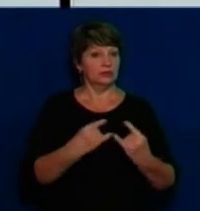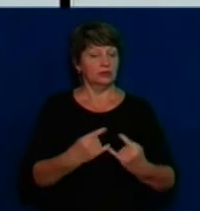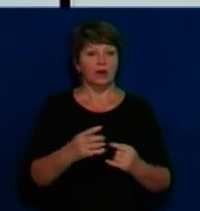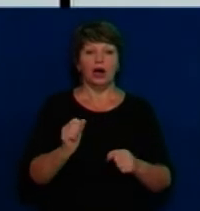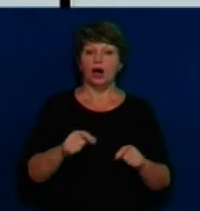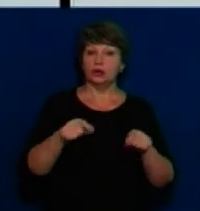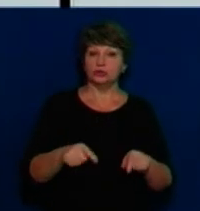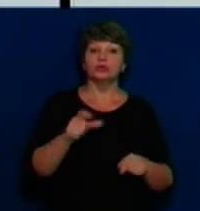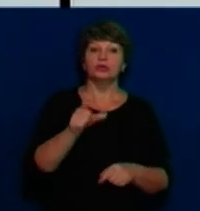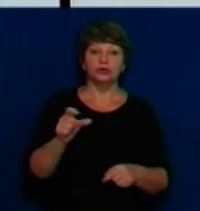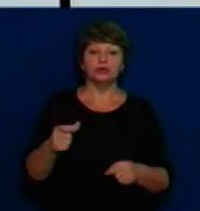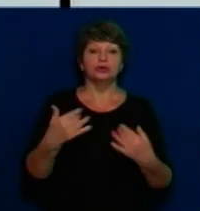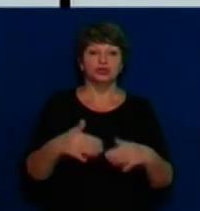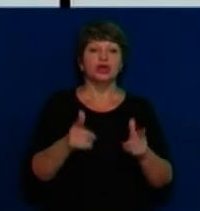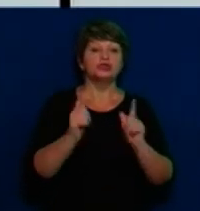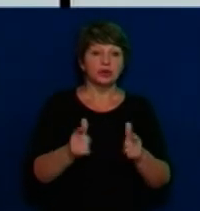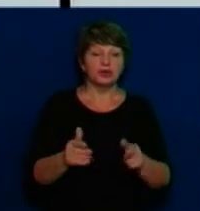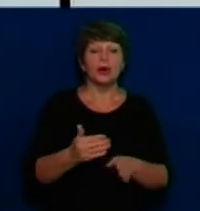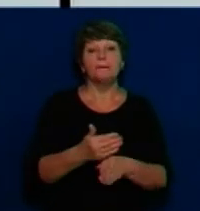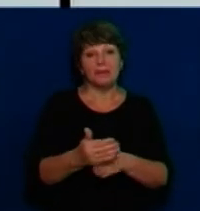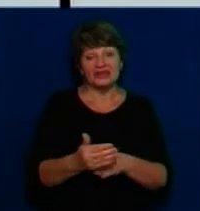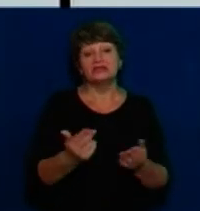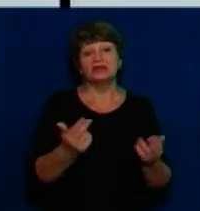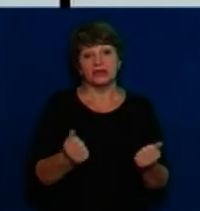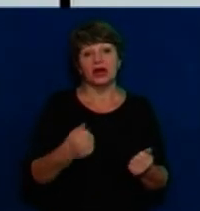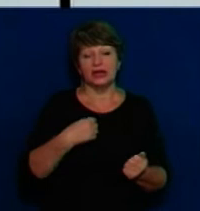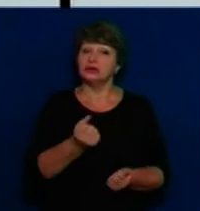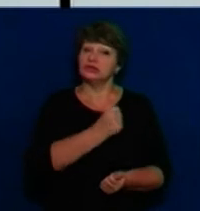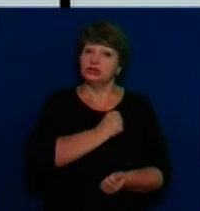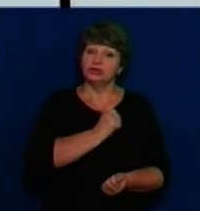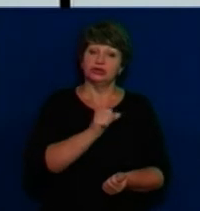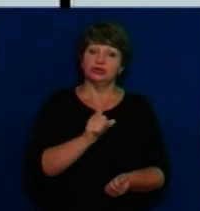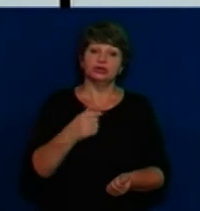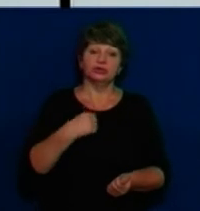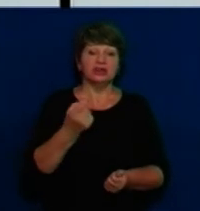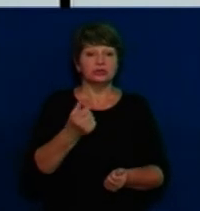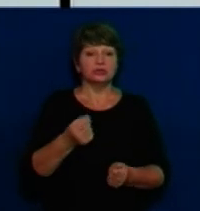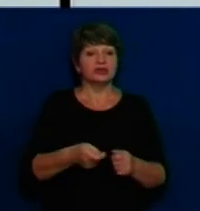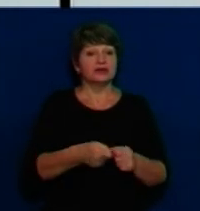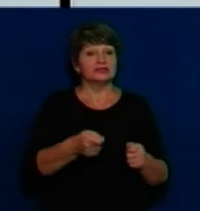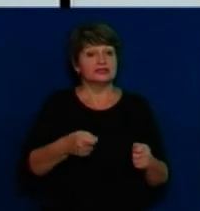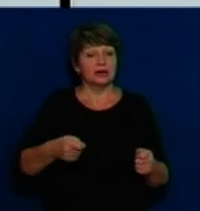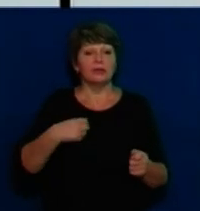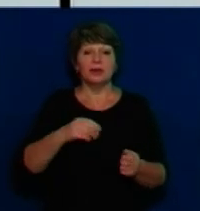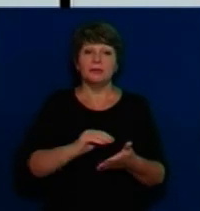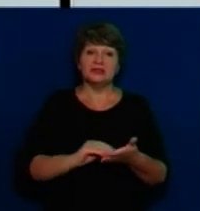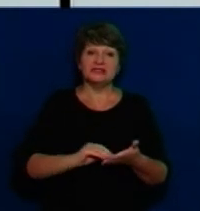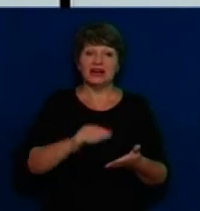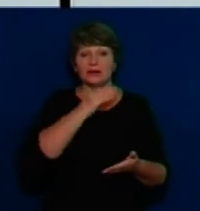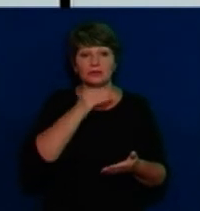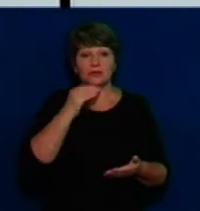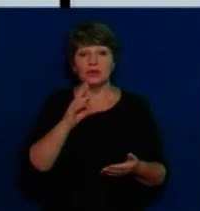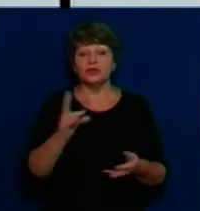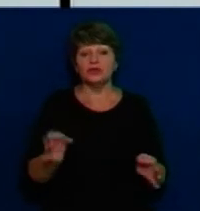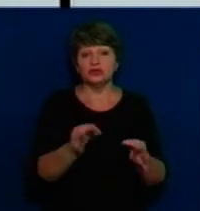люди вже зазріли. Хай даже пізно. Так, я шкодую, що ми скільки подавали на ДФРР, ми писали багато грандів, ми нічого не